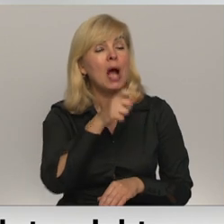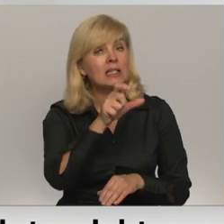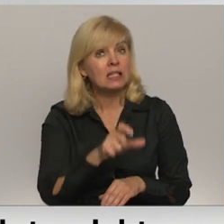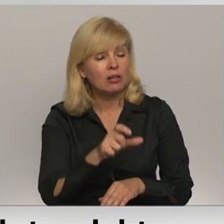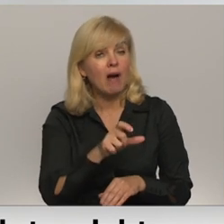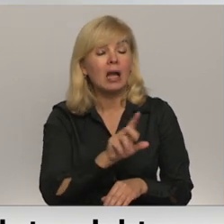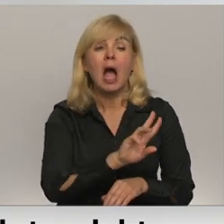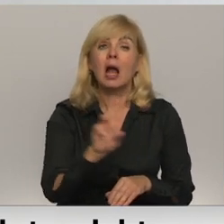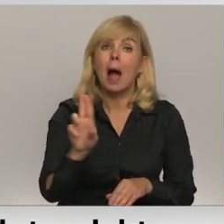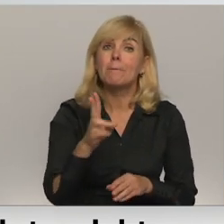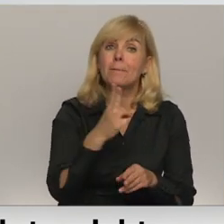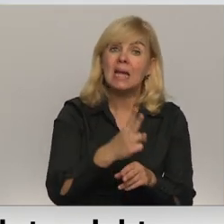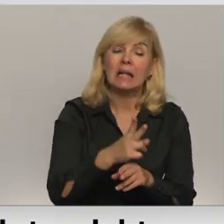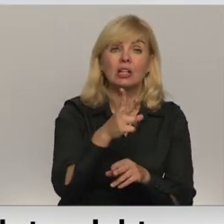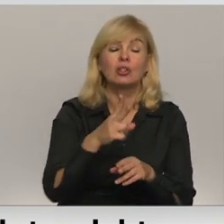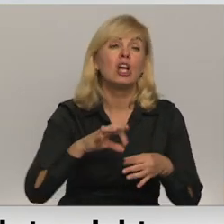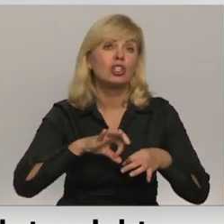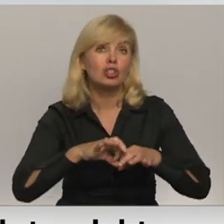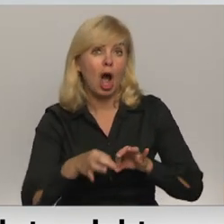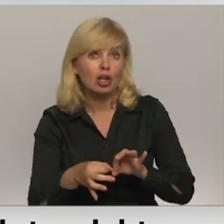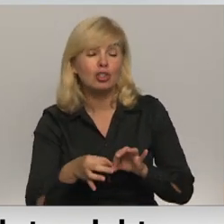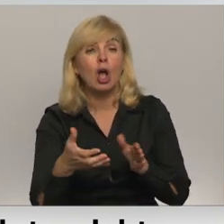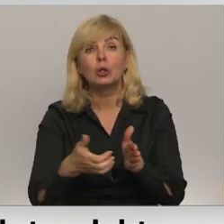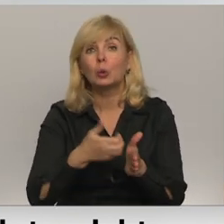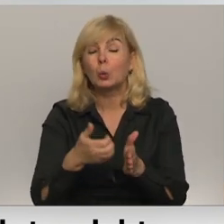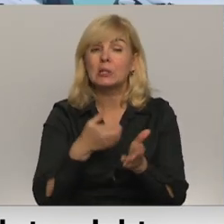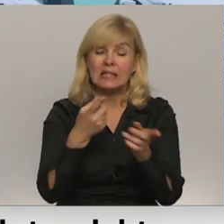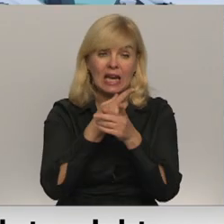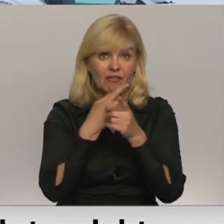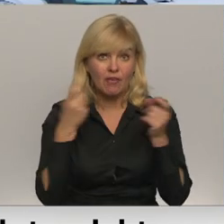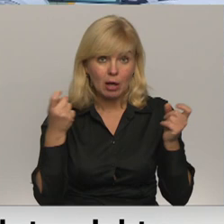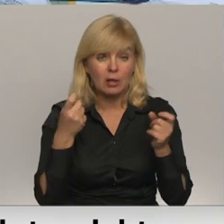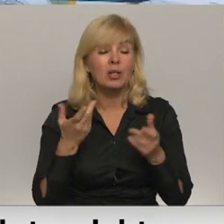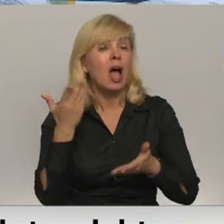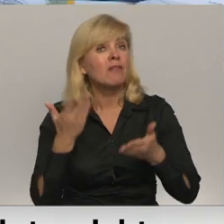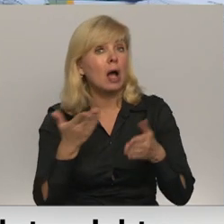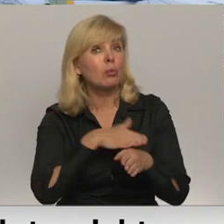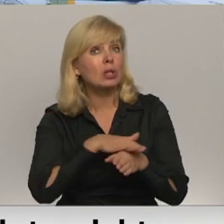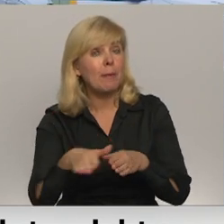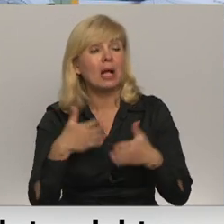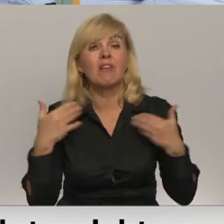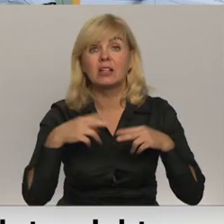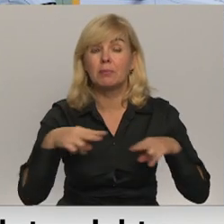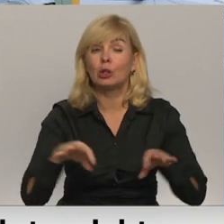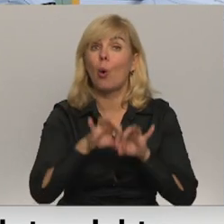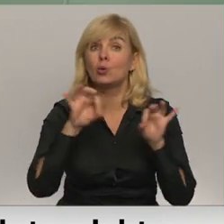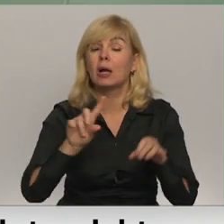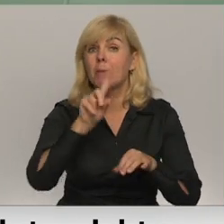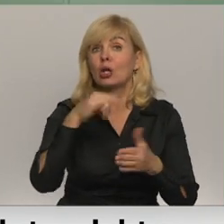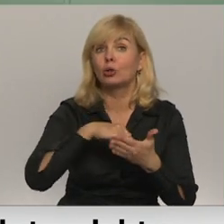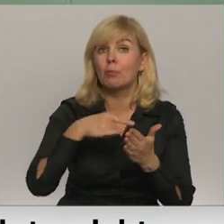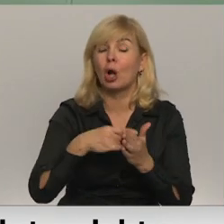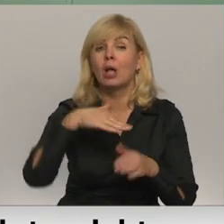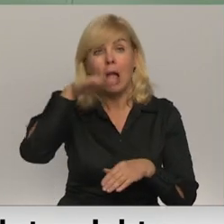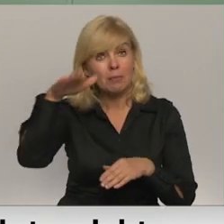pienākās, tieši tas ir tas viss sarģītākais, trūkst informācijas. Lai labot šīs nepilnības, veselības ministrija uzsāk uz pilotprojektu